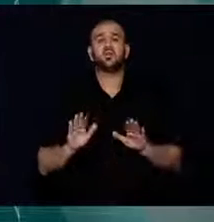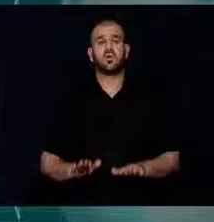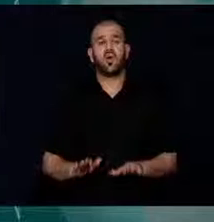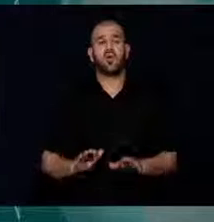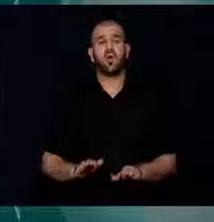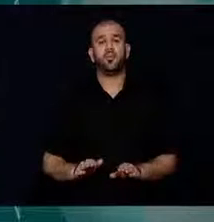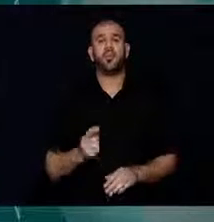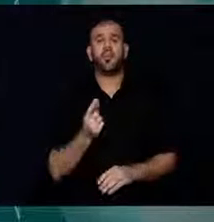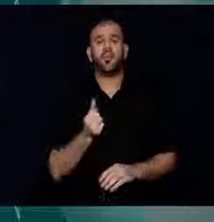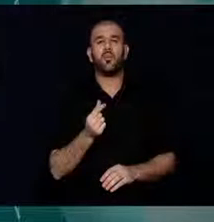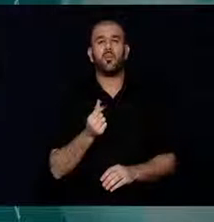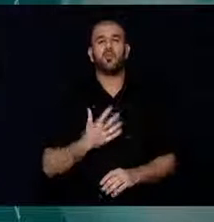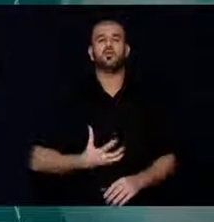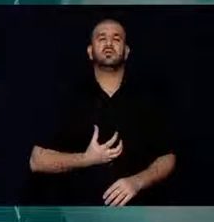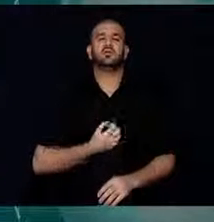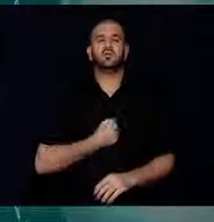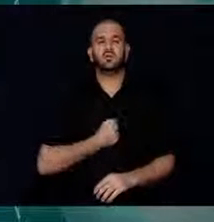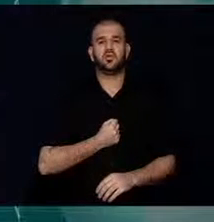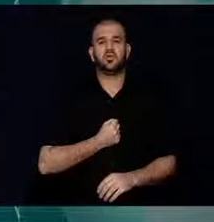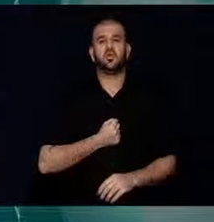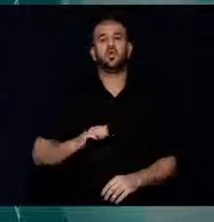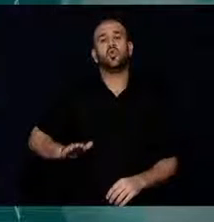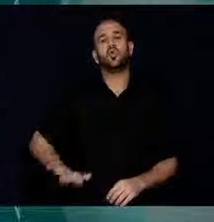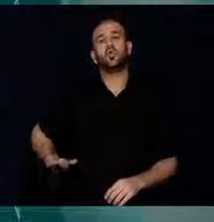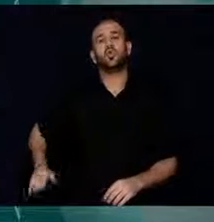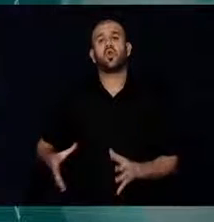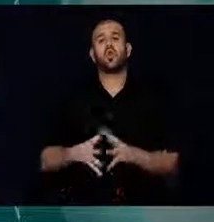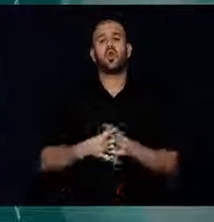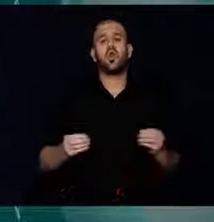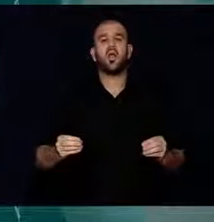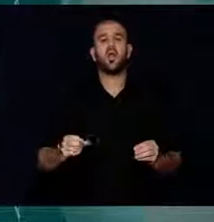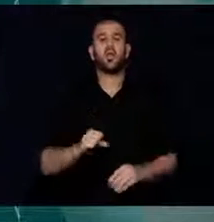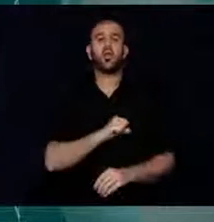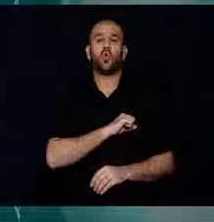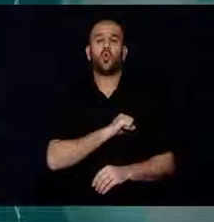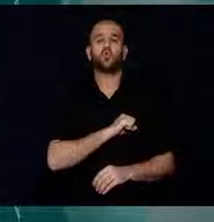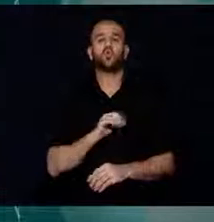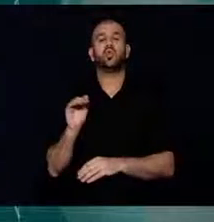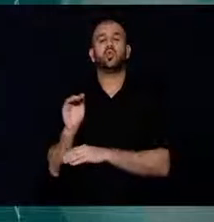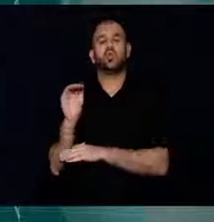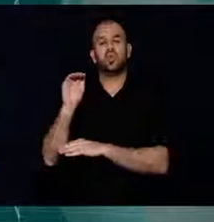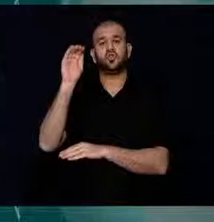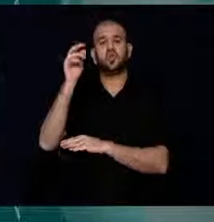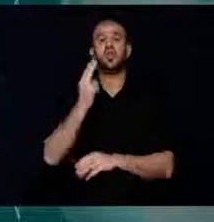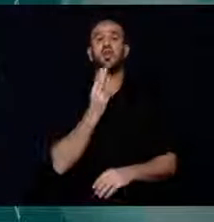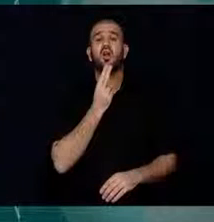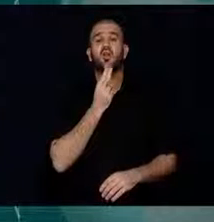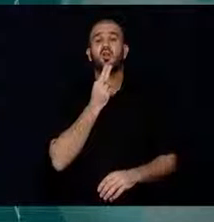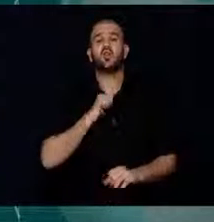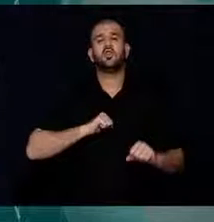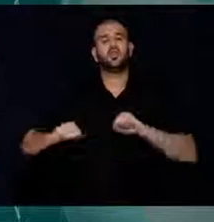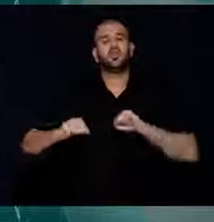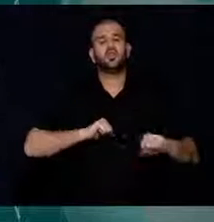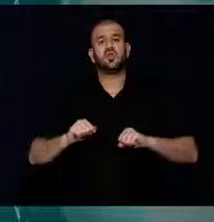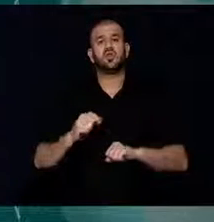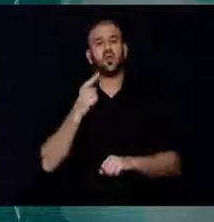kaybetme endişesi yaşayan kadınlar, Şiddete uğradığını gizliyor, Yardım